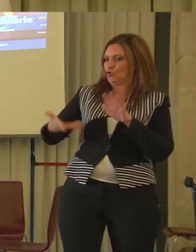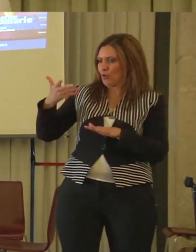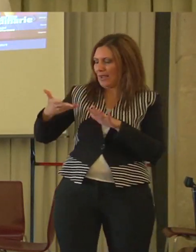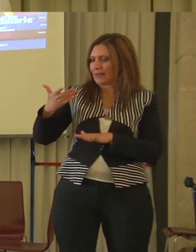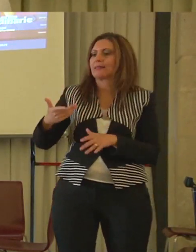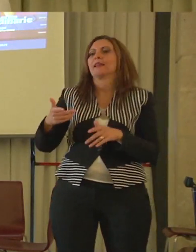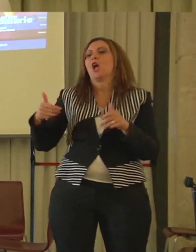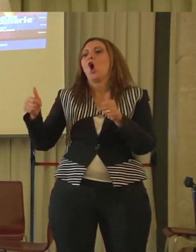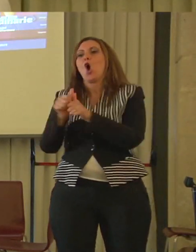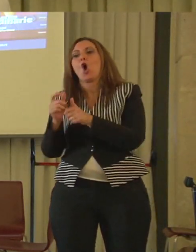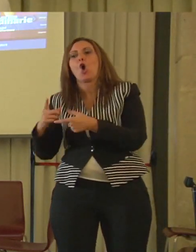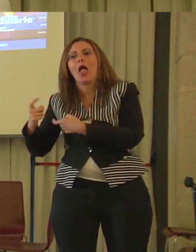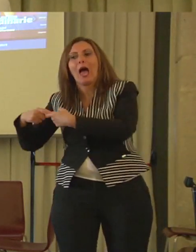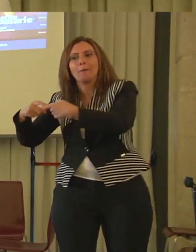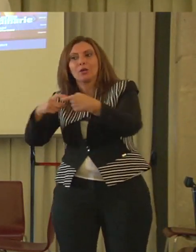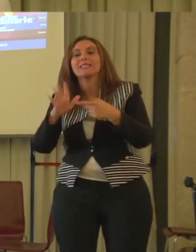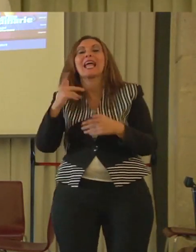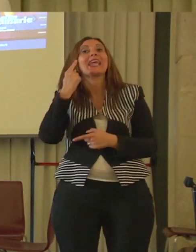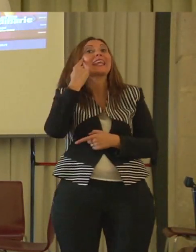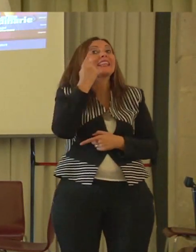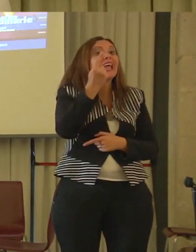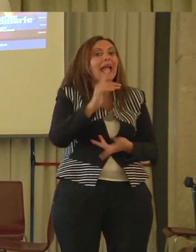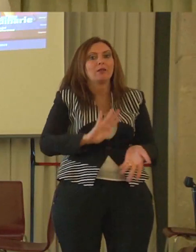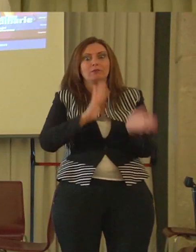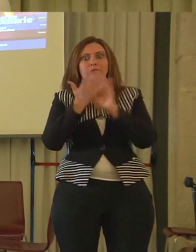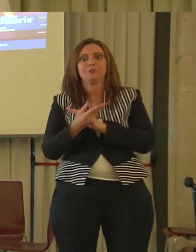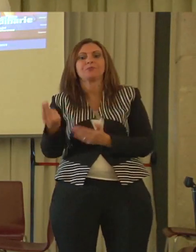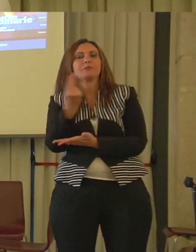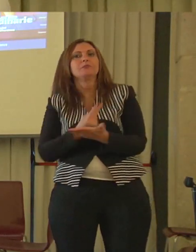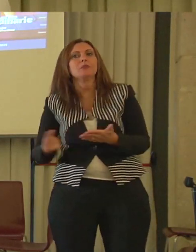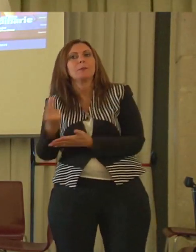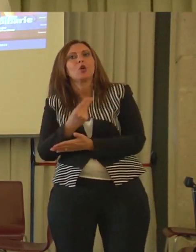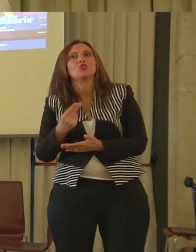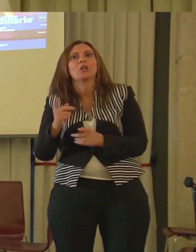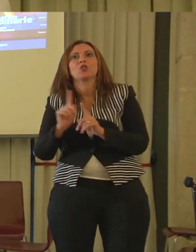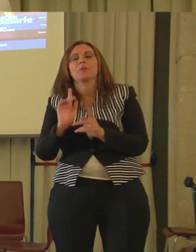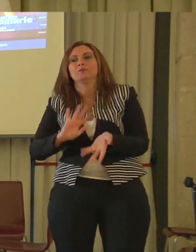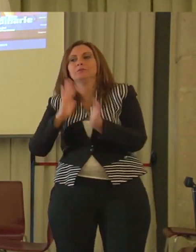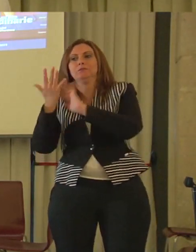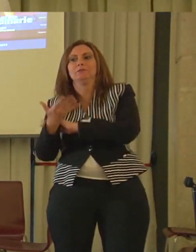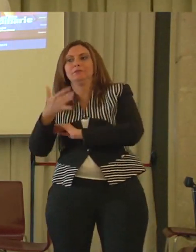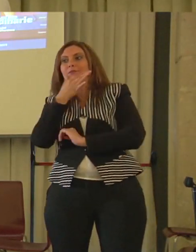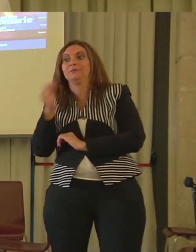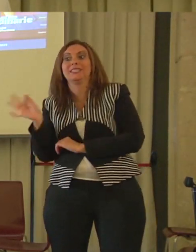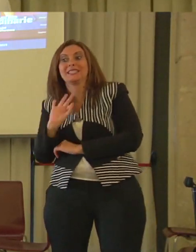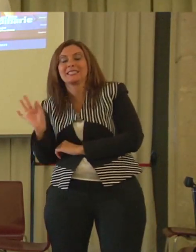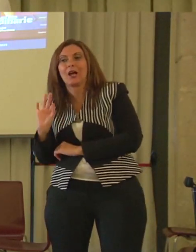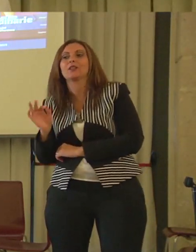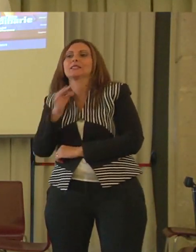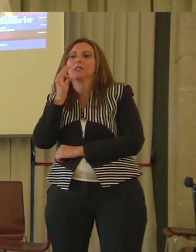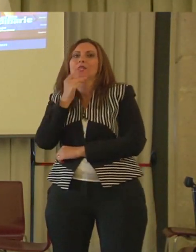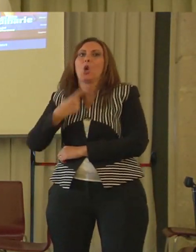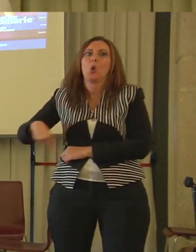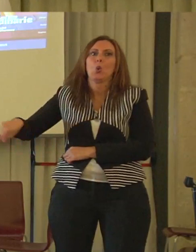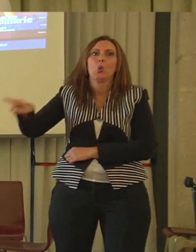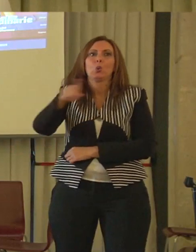un'idea diventa un progetto, se un progetto diventa una cosa straordinaria, perché significa che tutti ci abbiamo